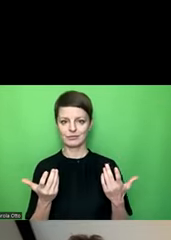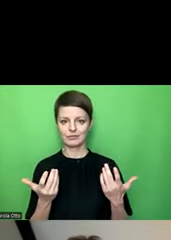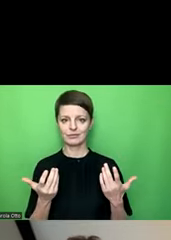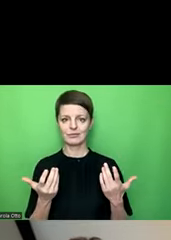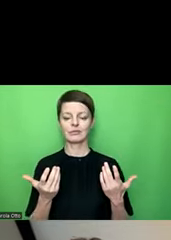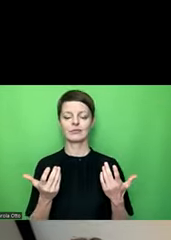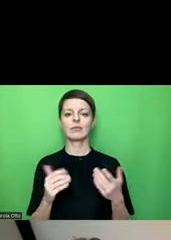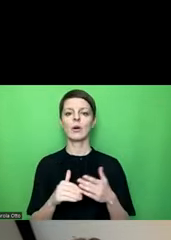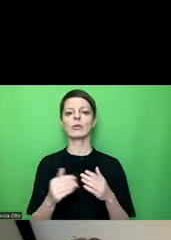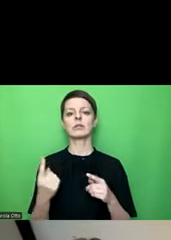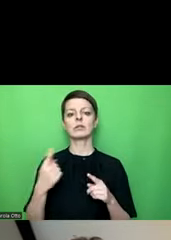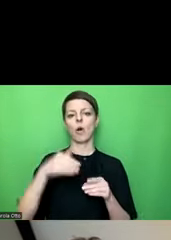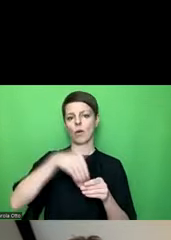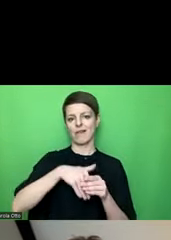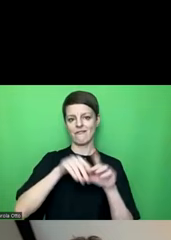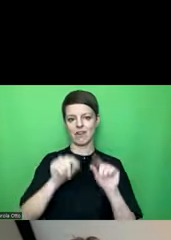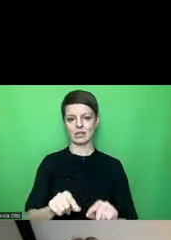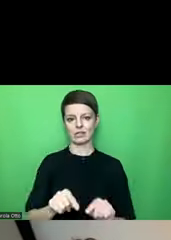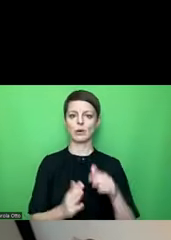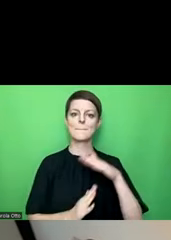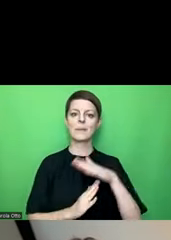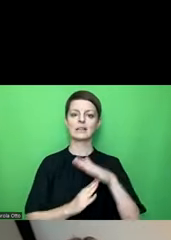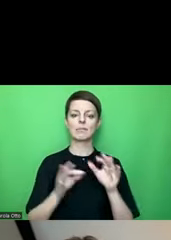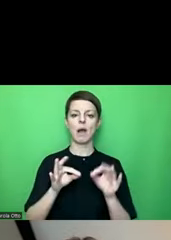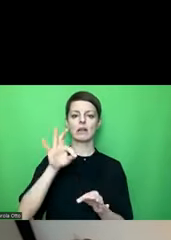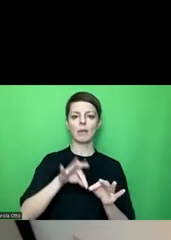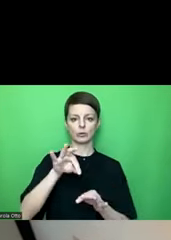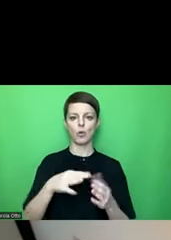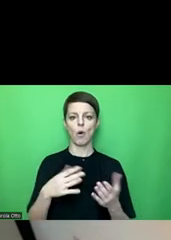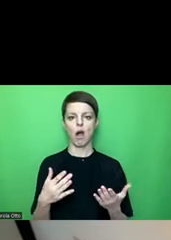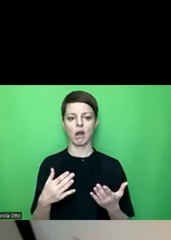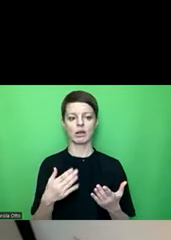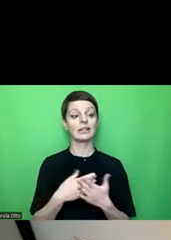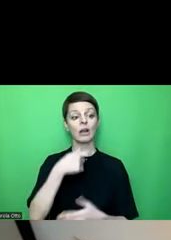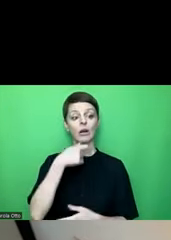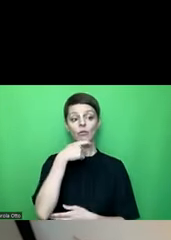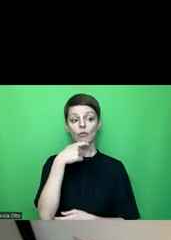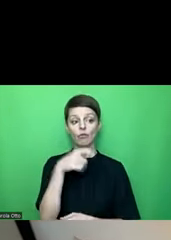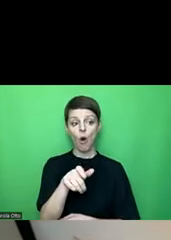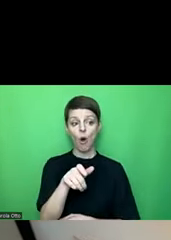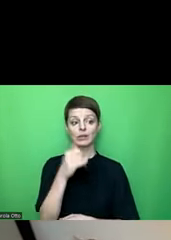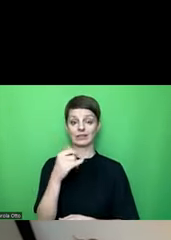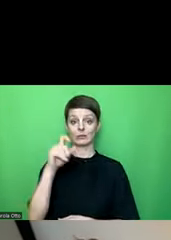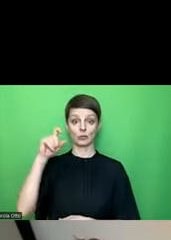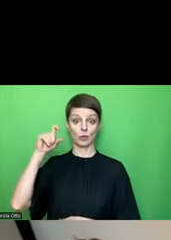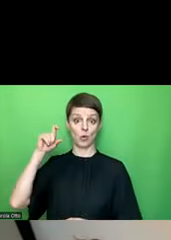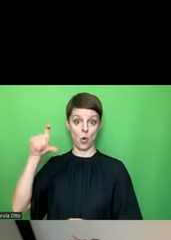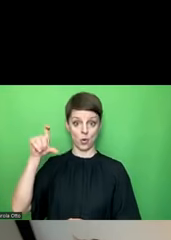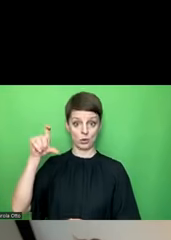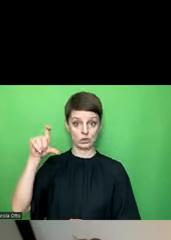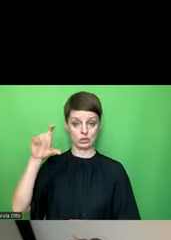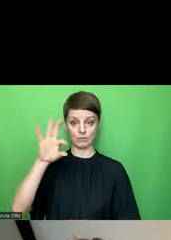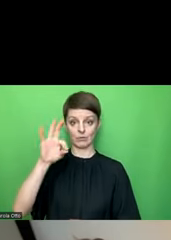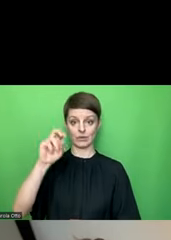und außerdem was drinsteht, Maximaltemperaturen. Ich habe dieses Wort jetzt größer gemacht mit dem Font.